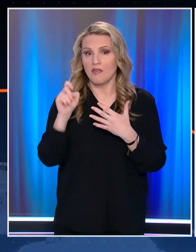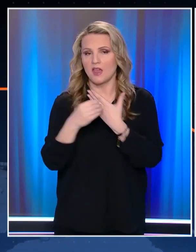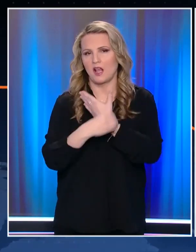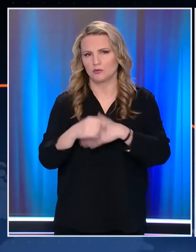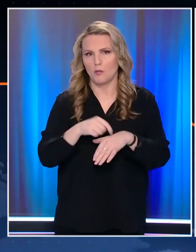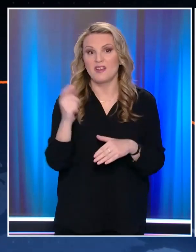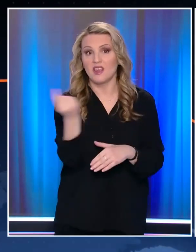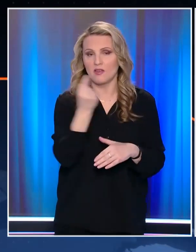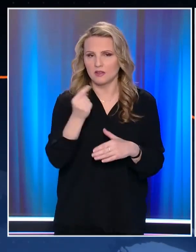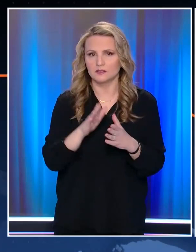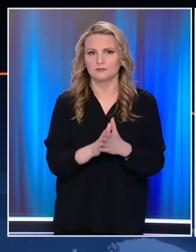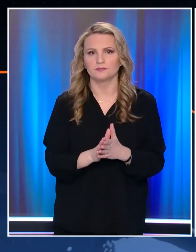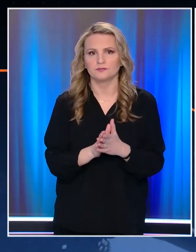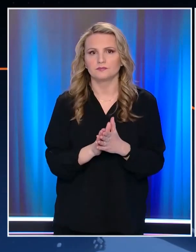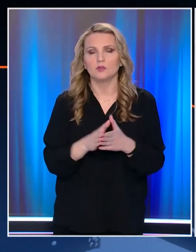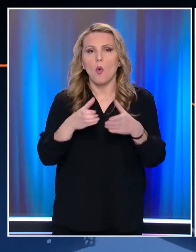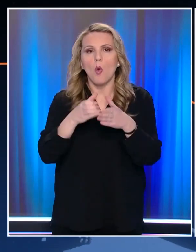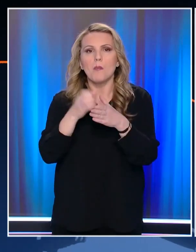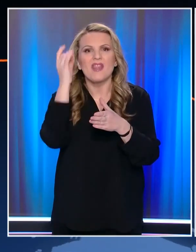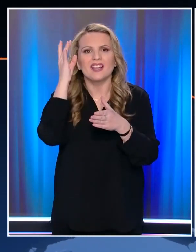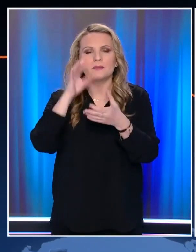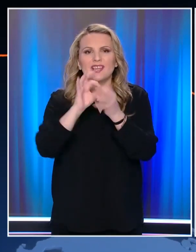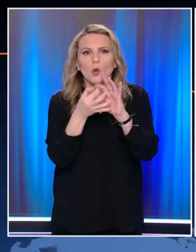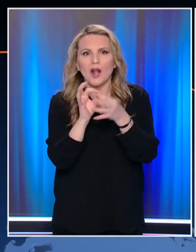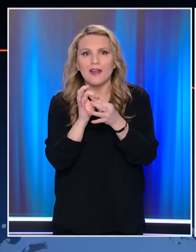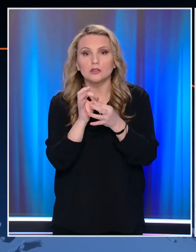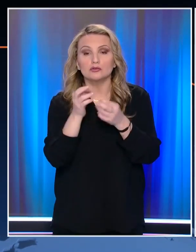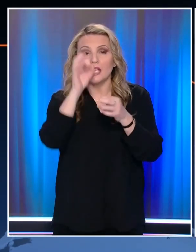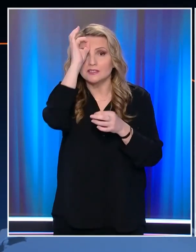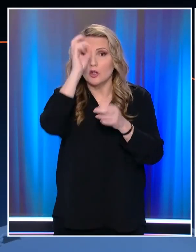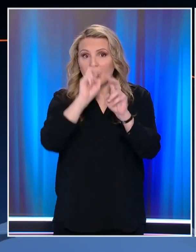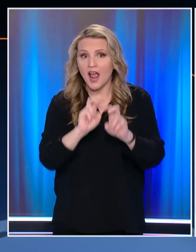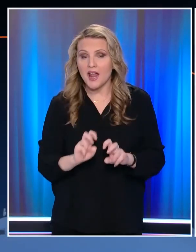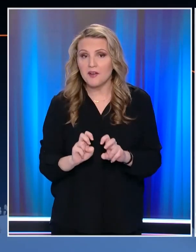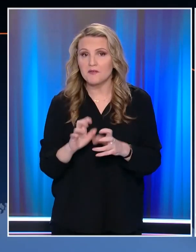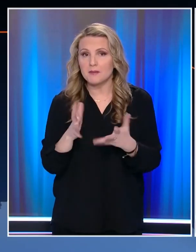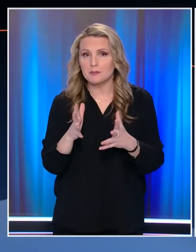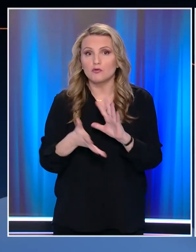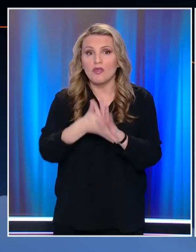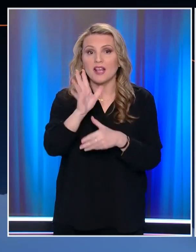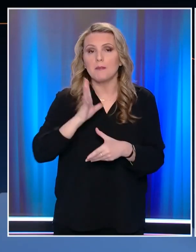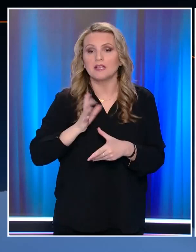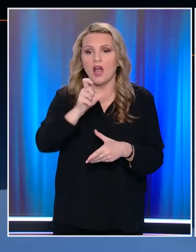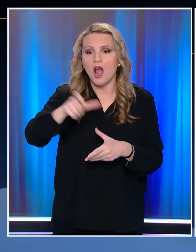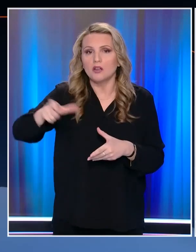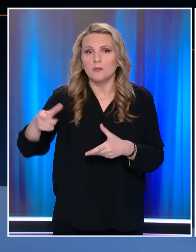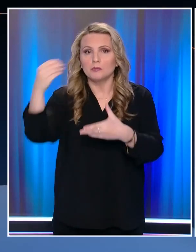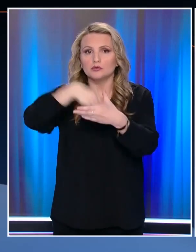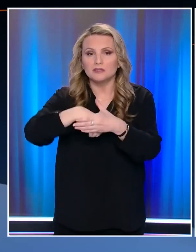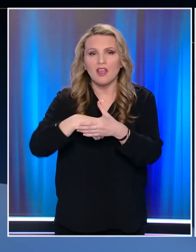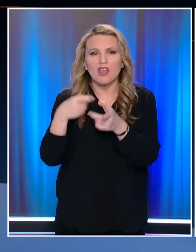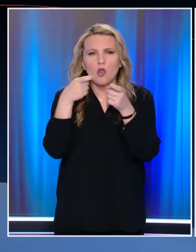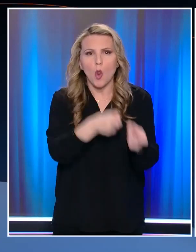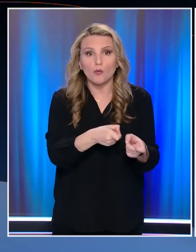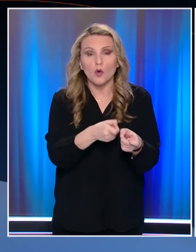Δράση ομάδας στα πρότυπα εγκληματικής οργάνωσης ερευνάει η αστυνομία για τα 15 άτομα που πήραν μέρος στη